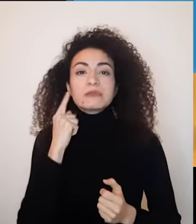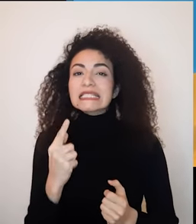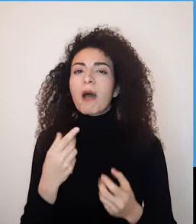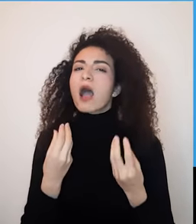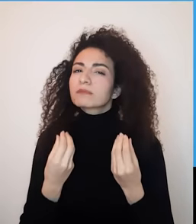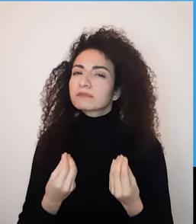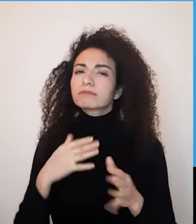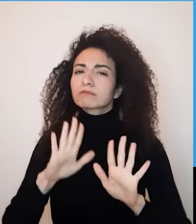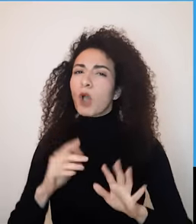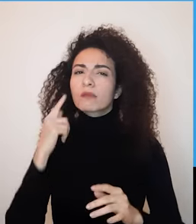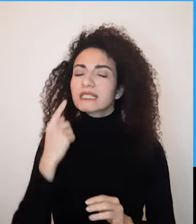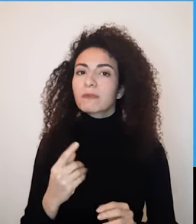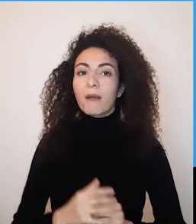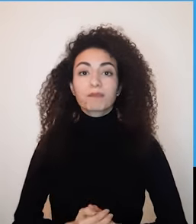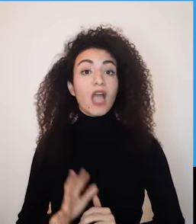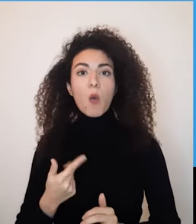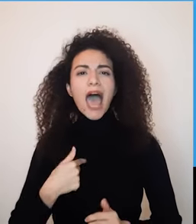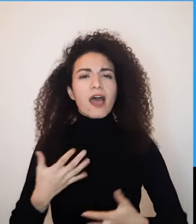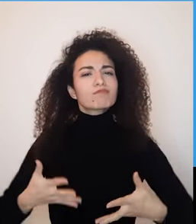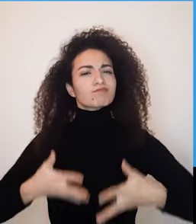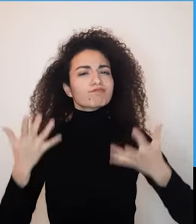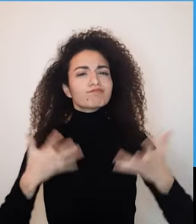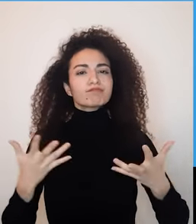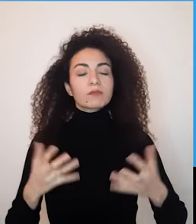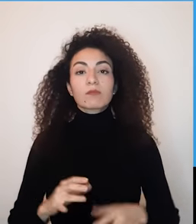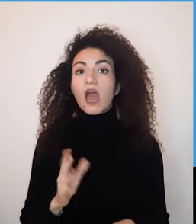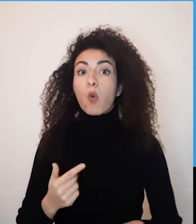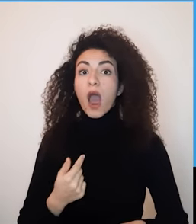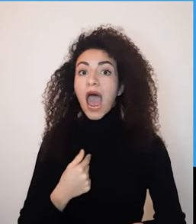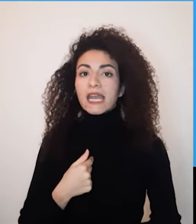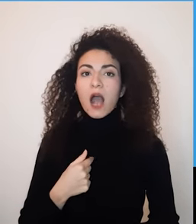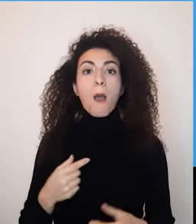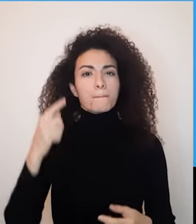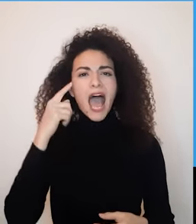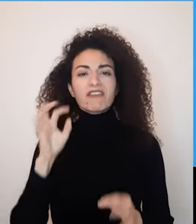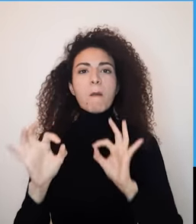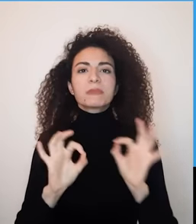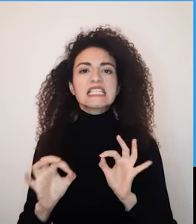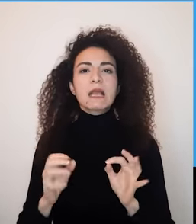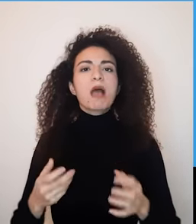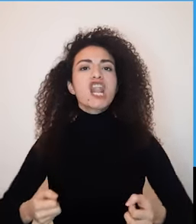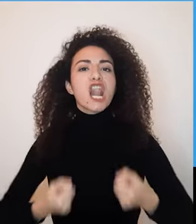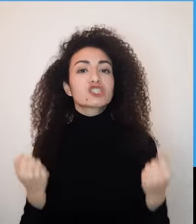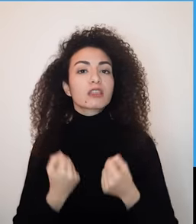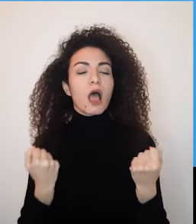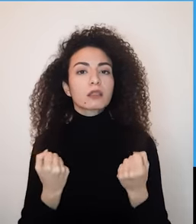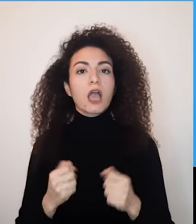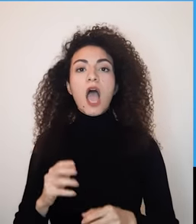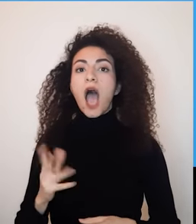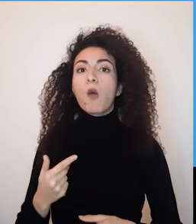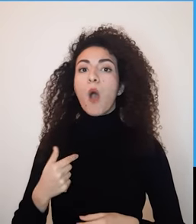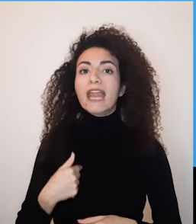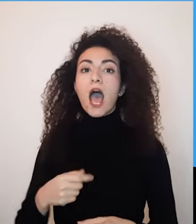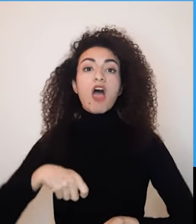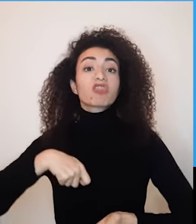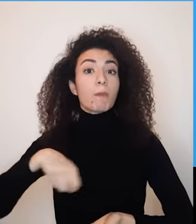العميل أنا بعرف كيف حط جو من المرح بالعلاقة أنا موهوب بتنظيم النشاطات والمشارية أنا عندي خبرة